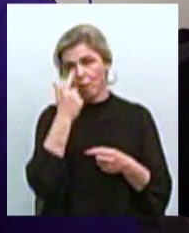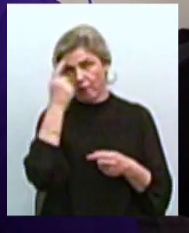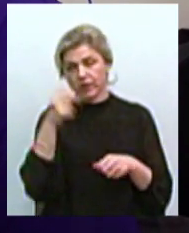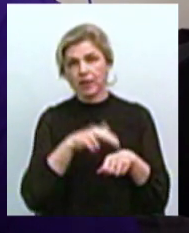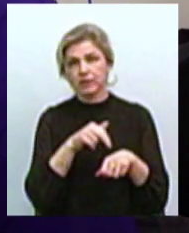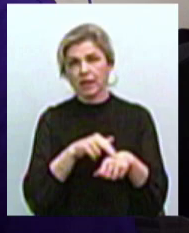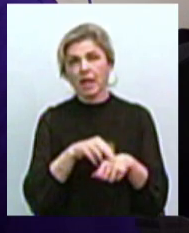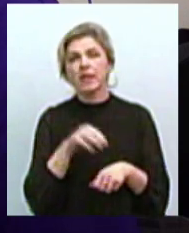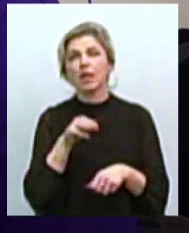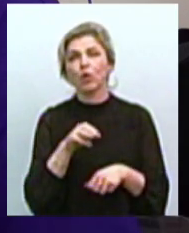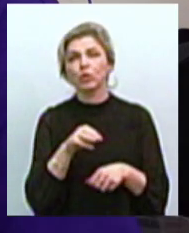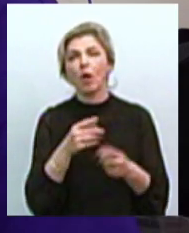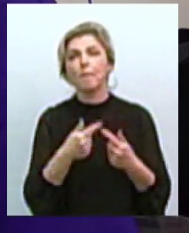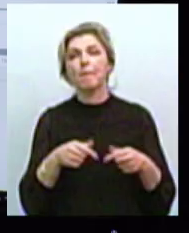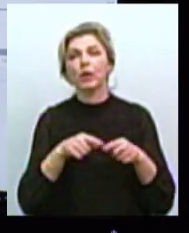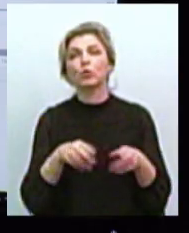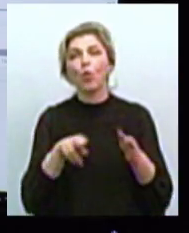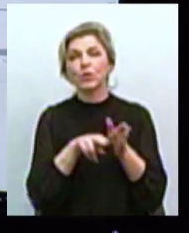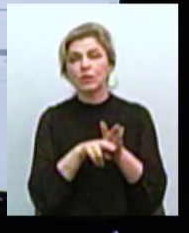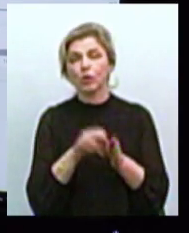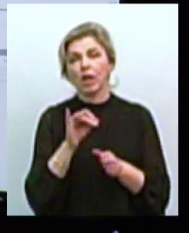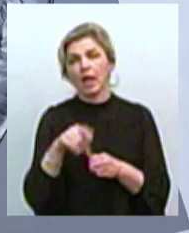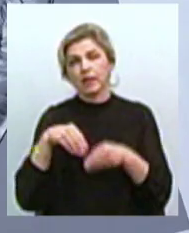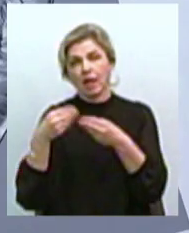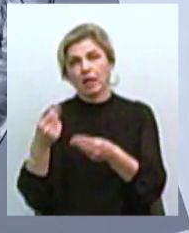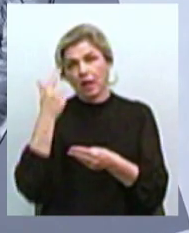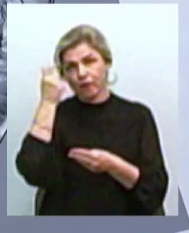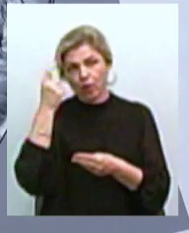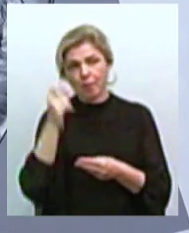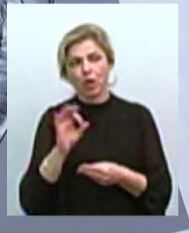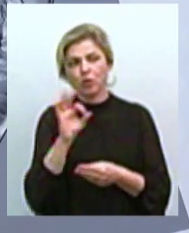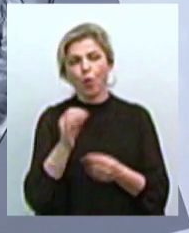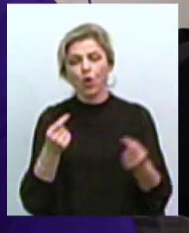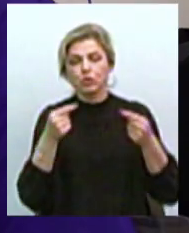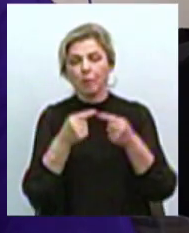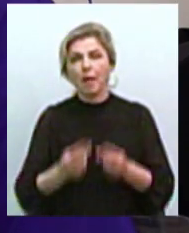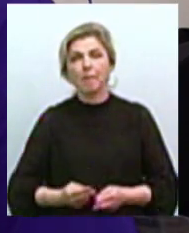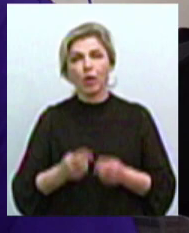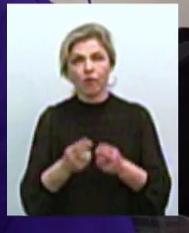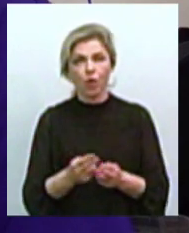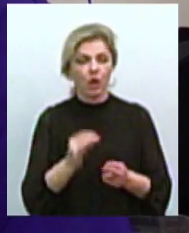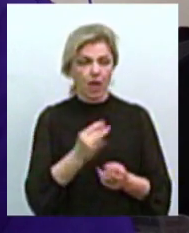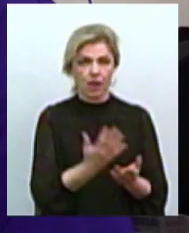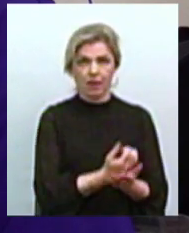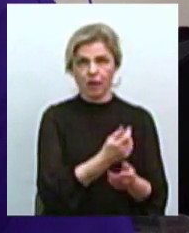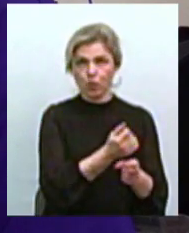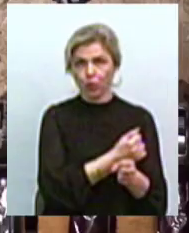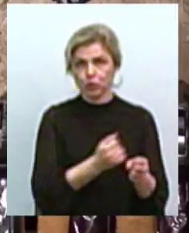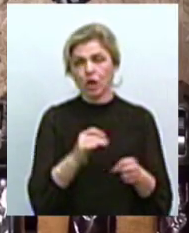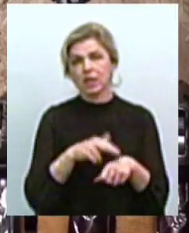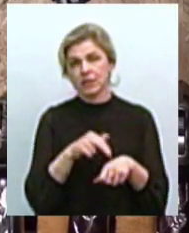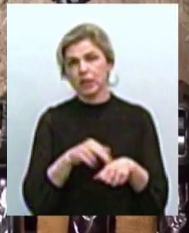територіального підрозділу. Їм надається інформація про збіг з конкретним злочином. І слідчі приймають рішення.